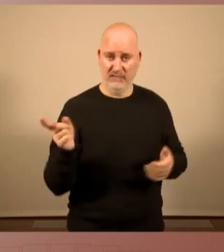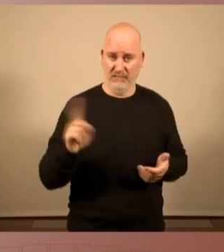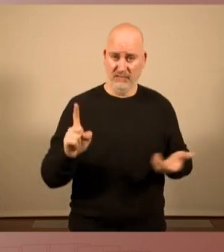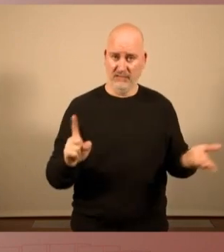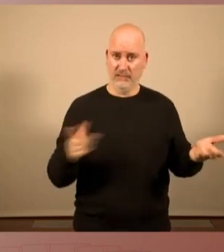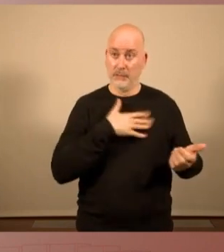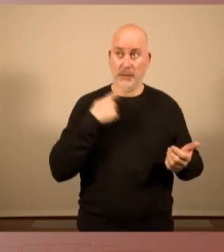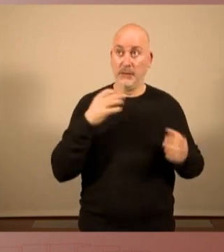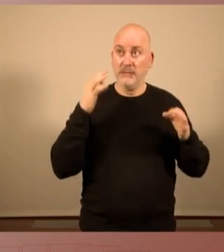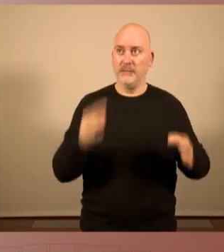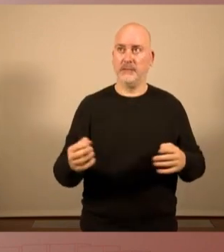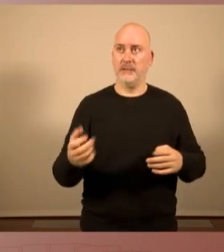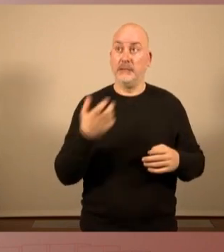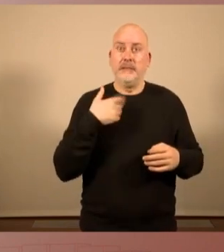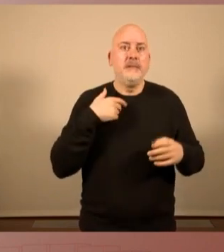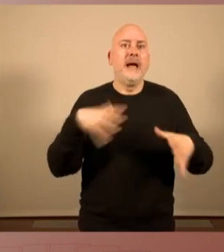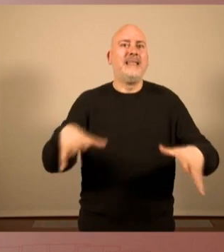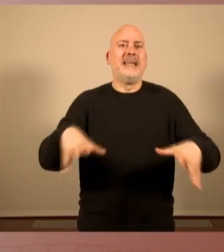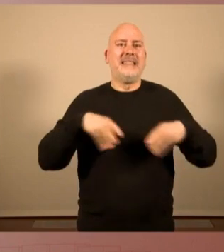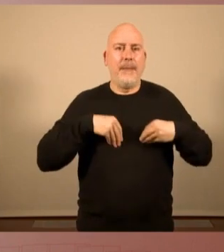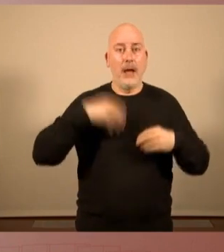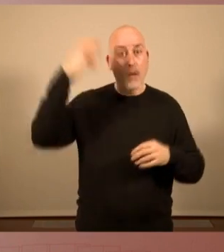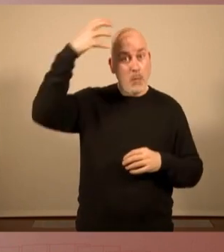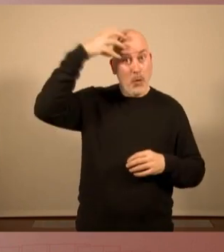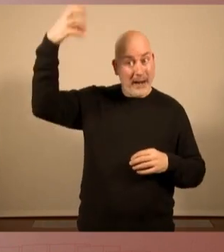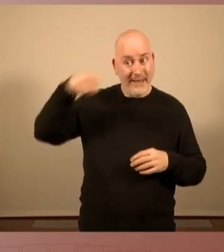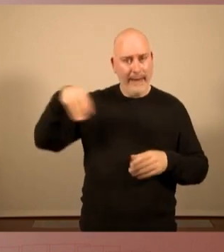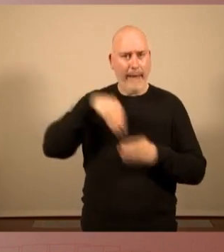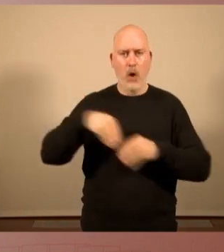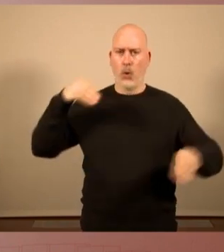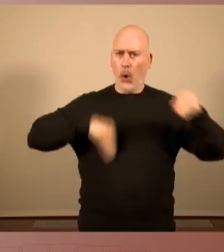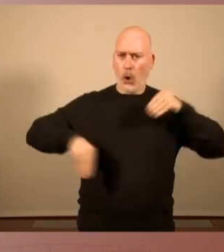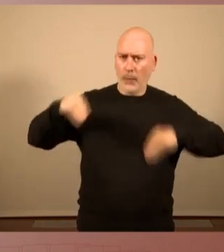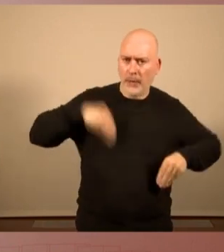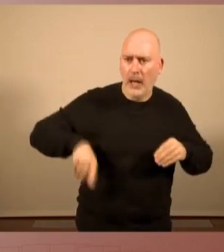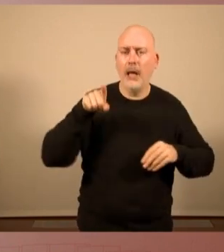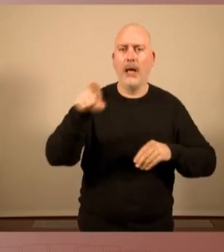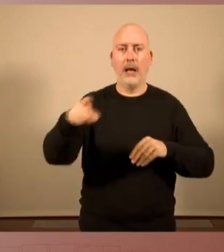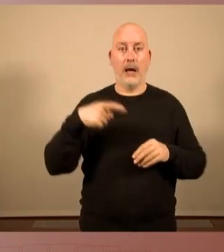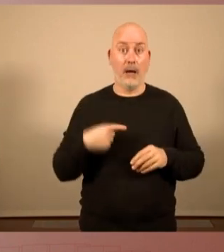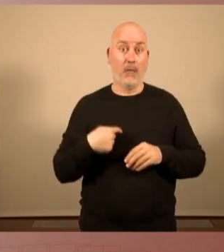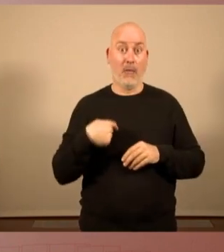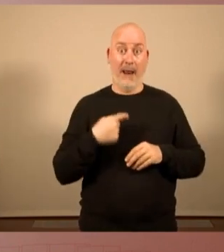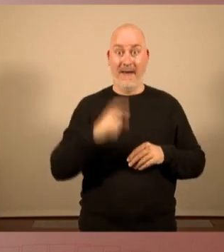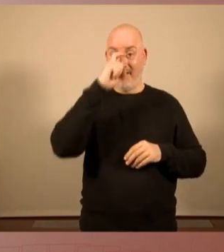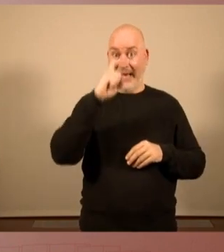que sigui acceptable una monarquia corrupta, un poder judicial segrestat pel franquisme sociològic per la